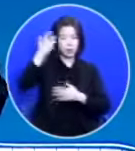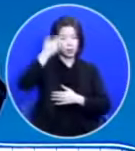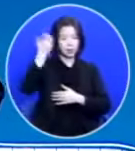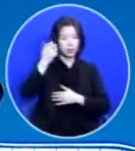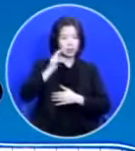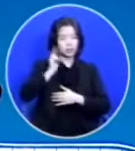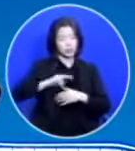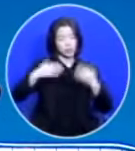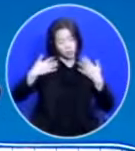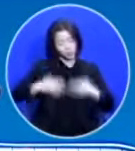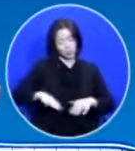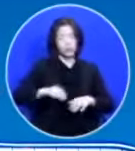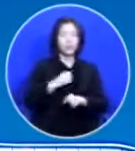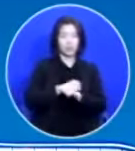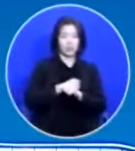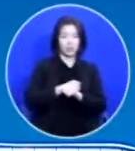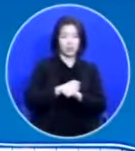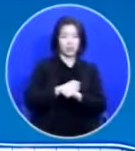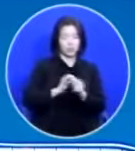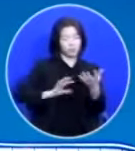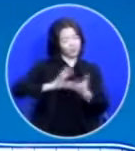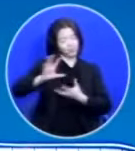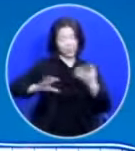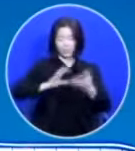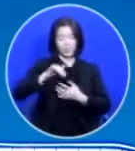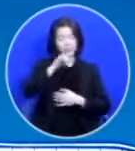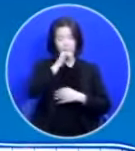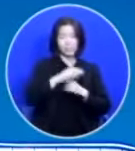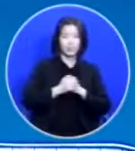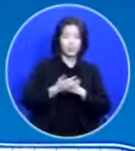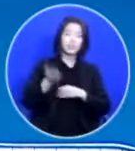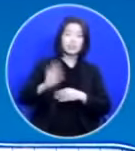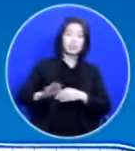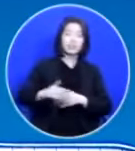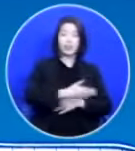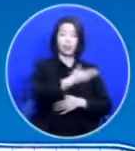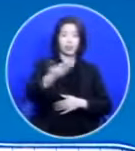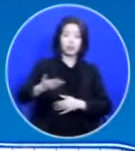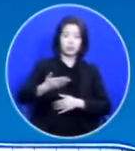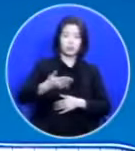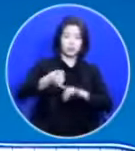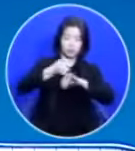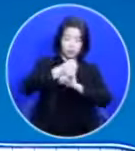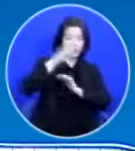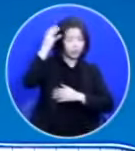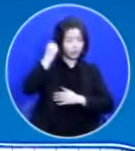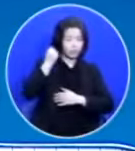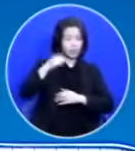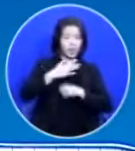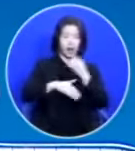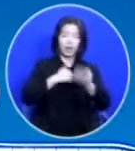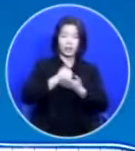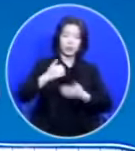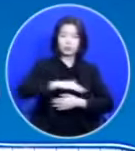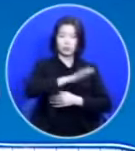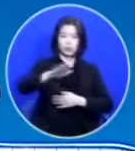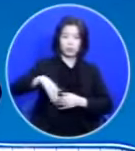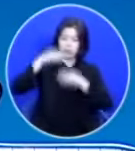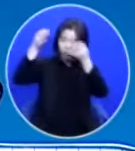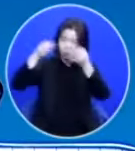공고해졌습니다 엉망이 되어버렸어요 그러나 여러분 기억하십시오 하나님은 우리를 보실 때